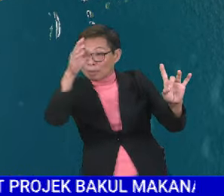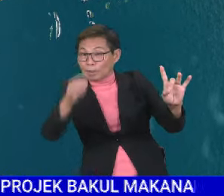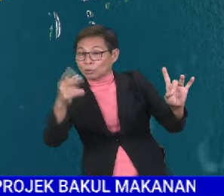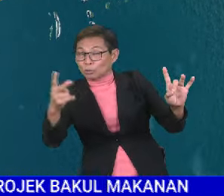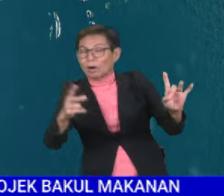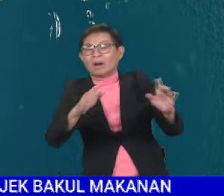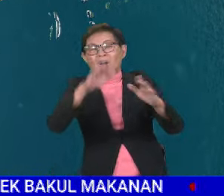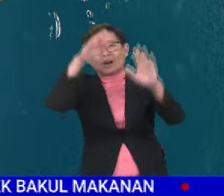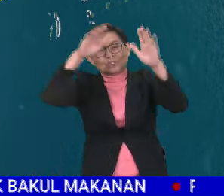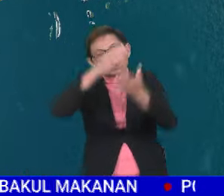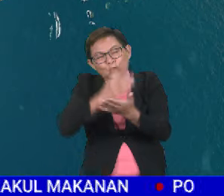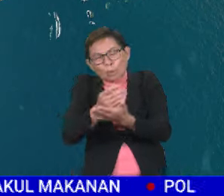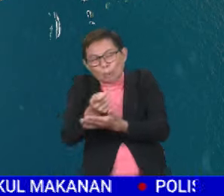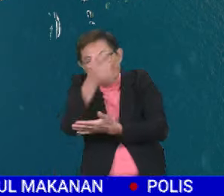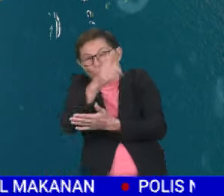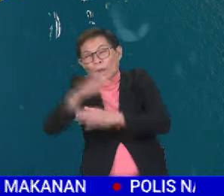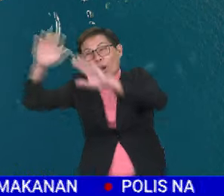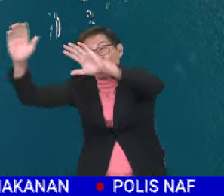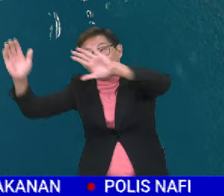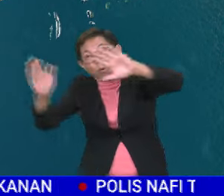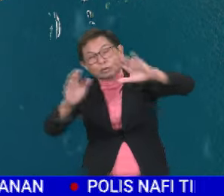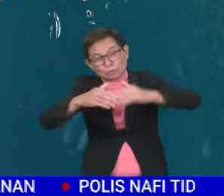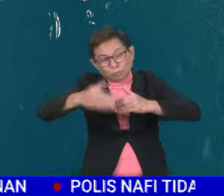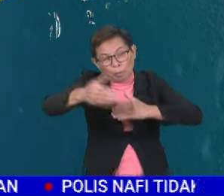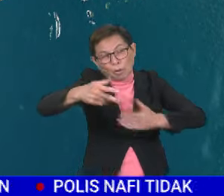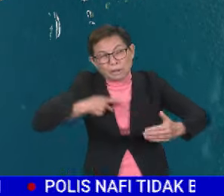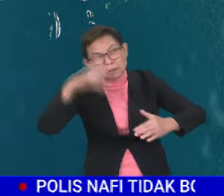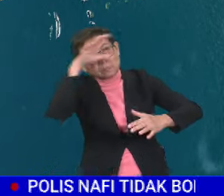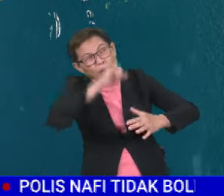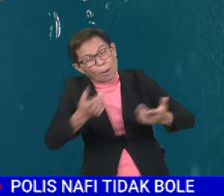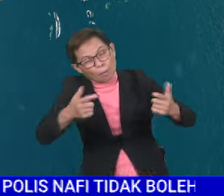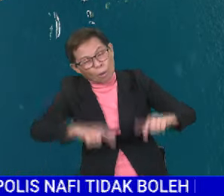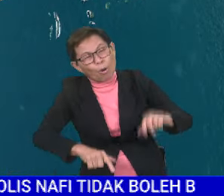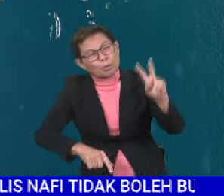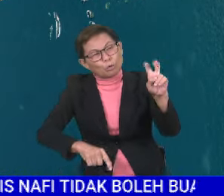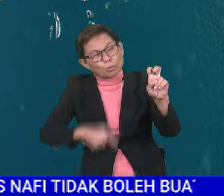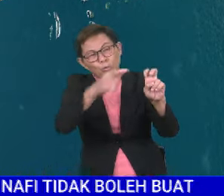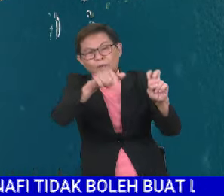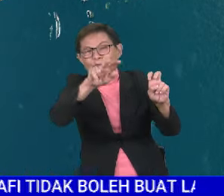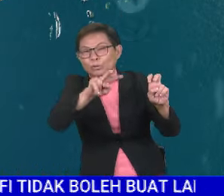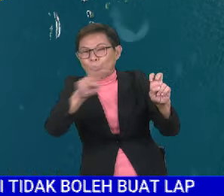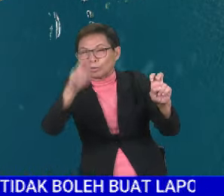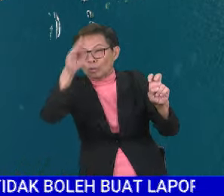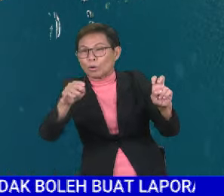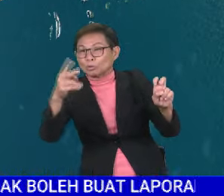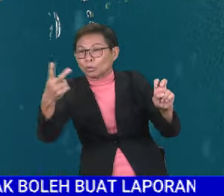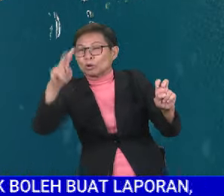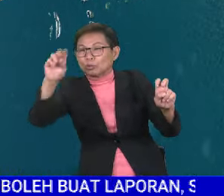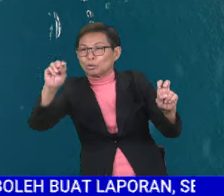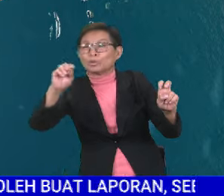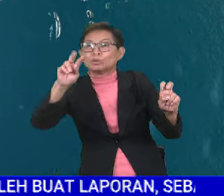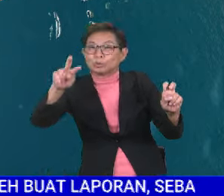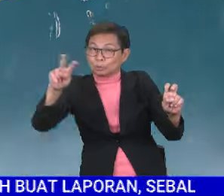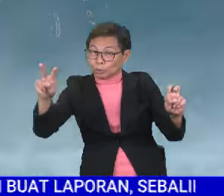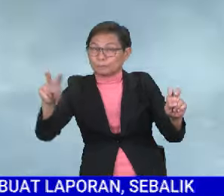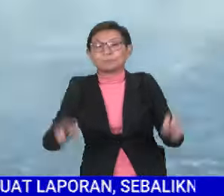akan reda seketika dan lurang monsoon yang seterusnya kita jangkakan akan berlaku pada 20 hingga ke 22 Februari 2022.